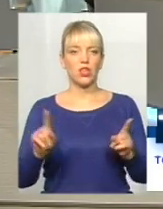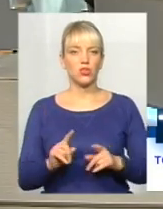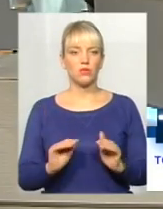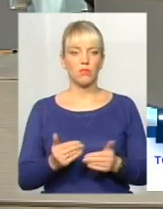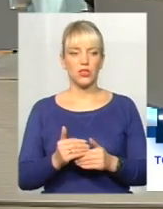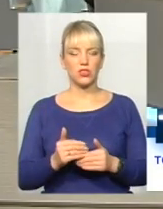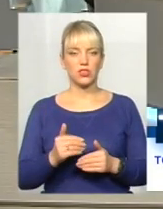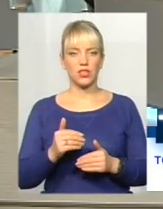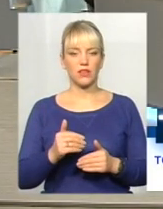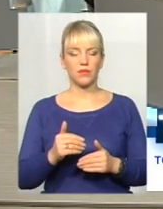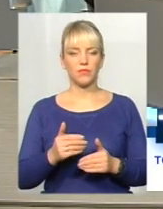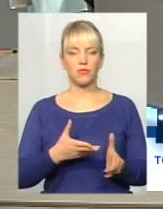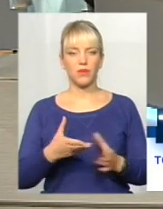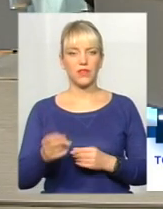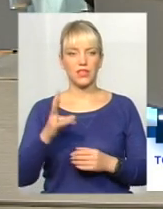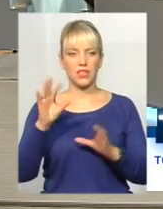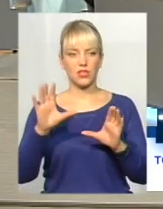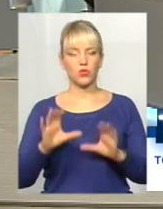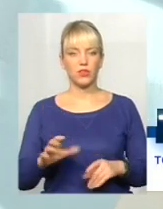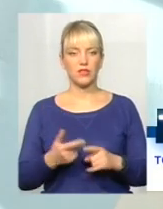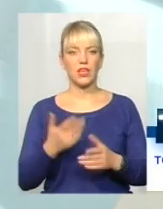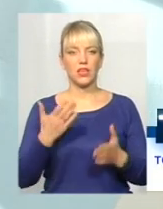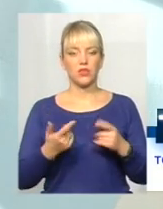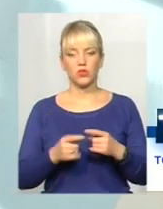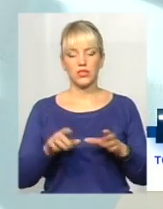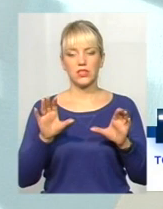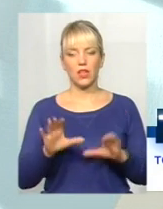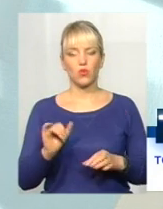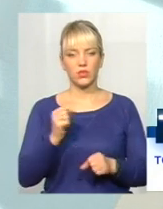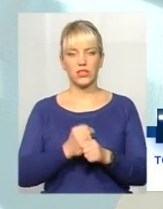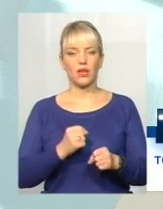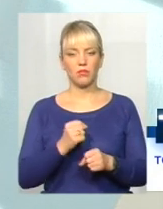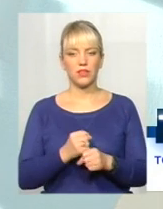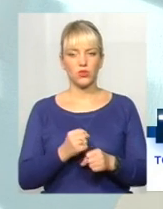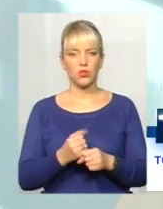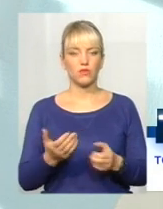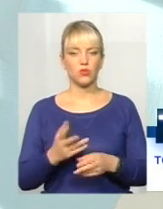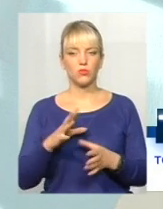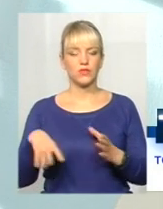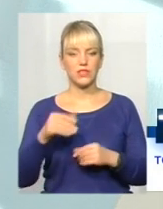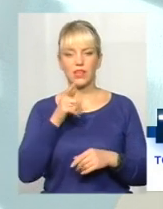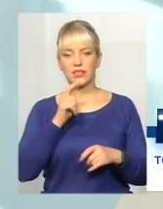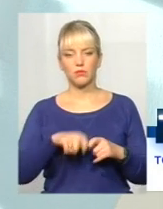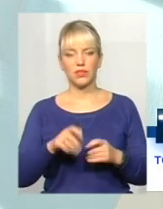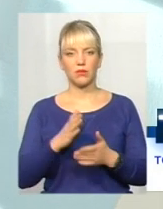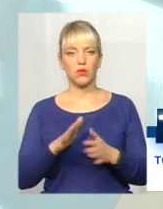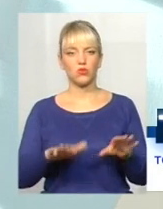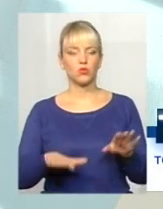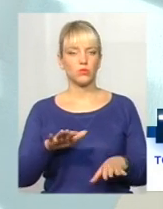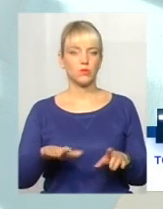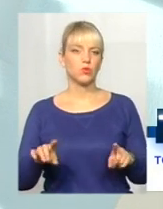менше кивати на законодавство, навіть якщо цей закон і запрацює, в чому всі експерти мають сумнів, тому,